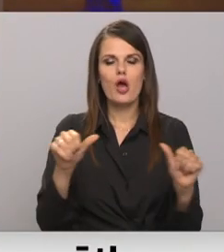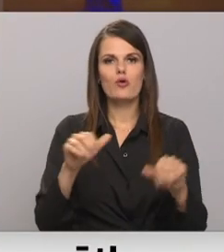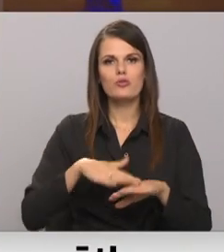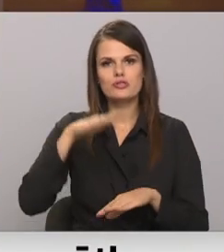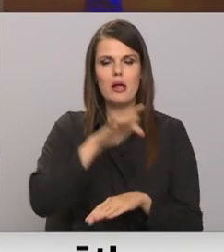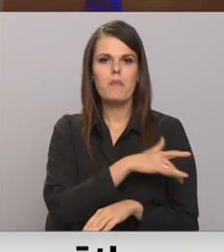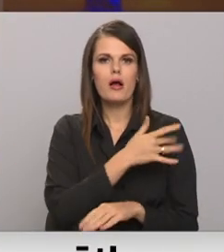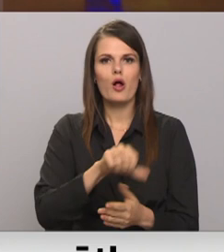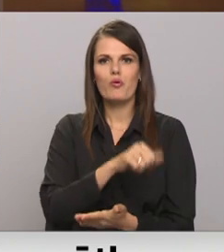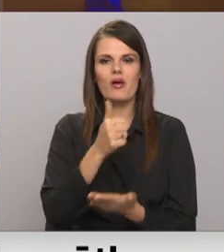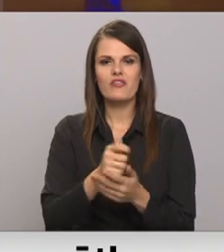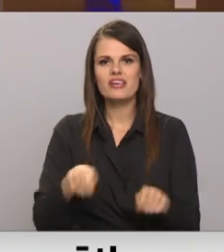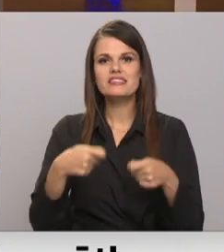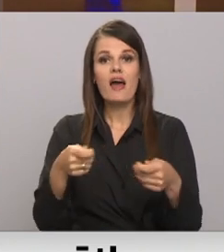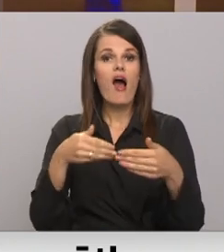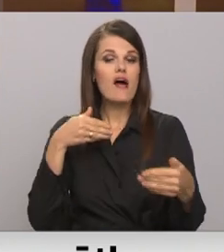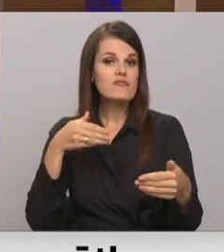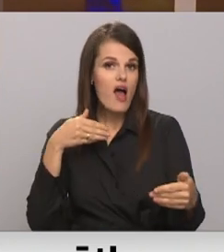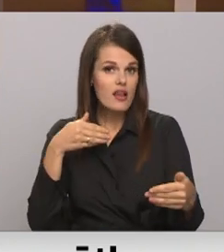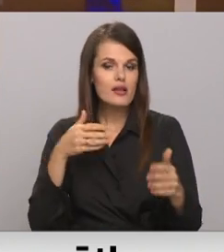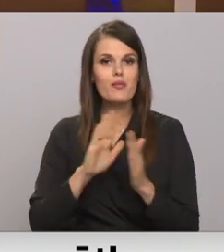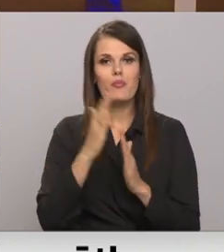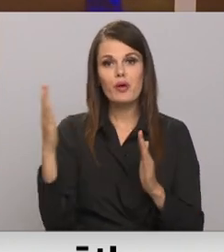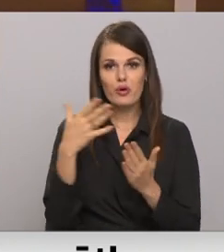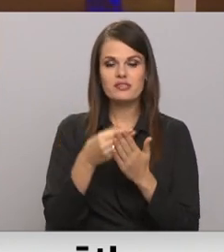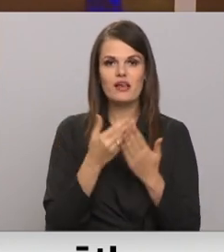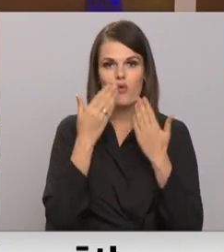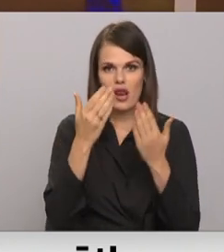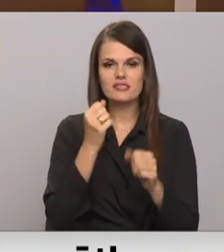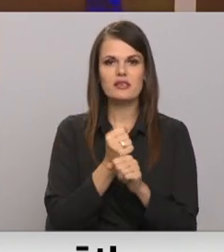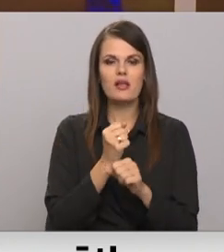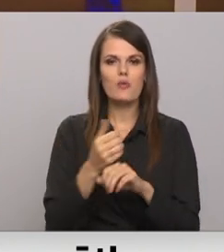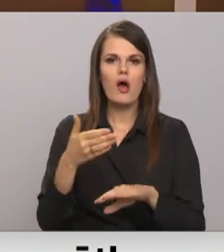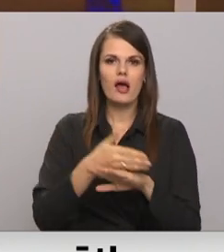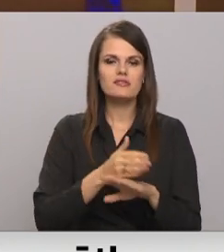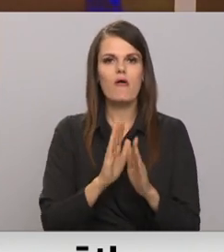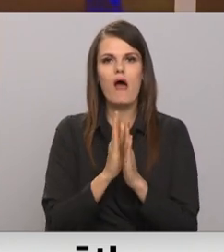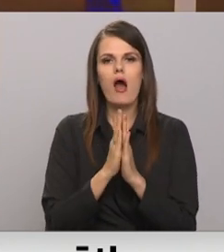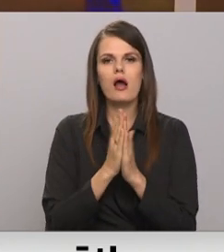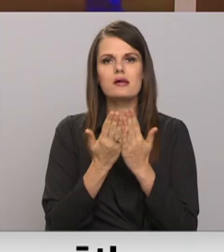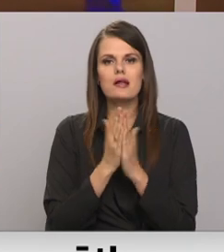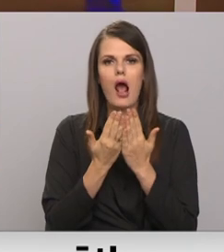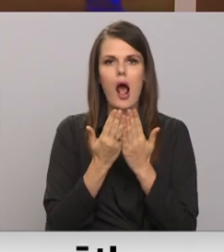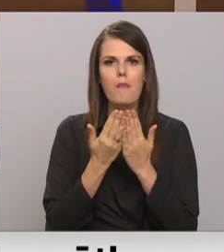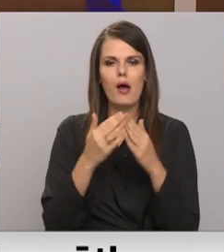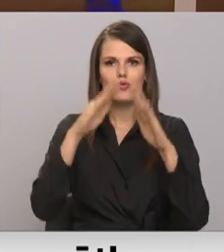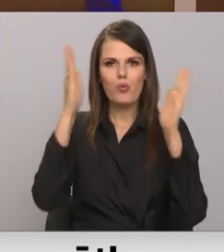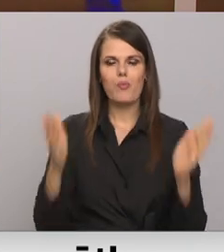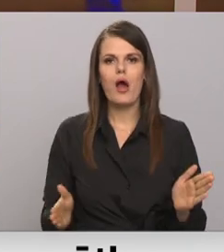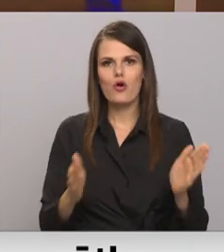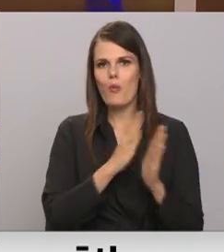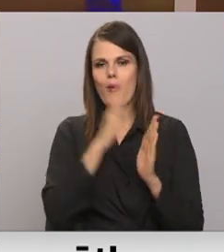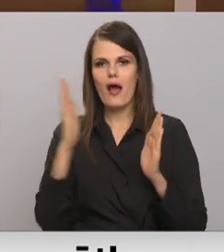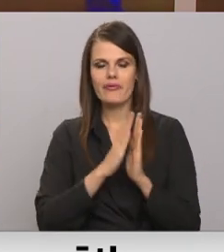pakalpojumu galvenokārt tiek sniegti attālināti, bibliotēks savu lasītavu darbu aizstāja ar grāmatu pakumātiem. Šāds pakalpojums pieejamas